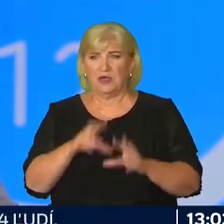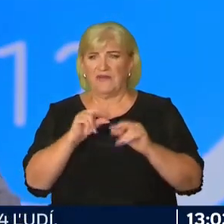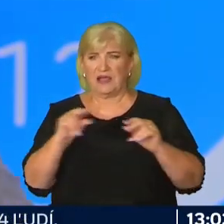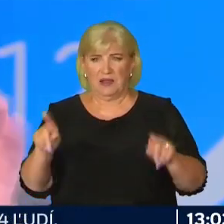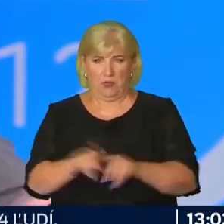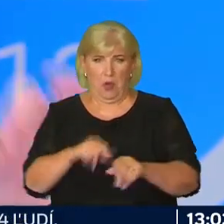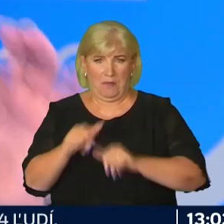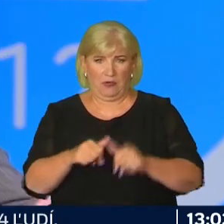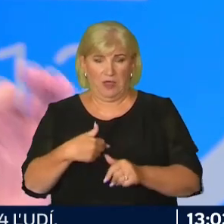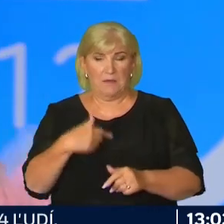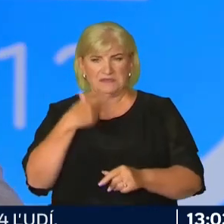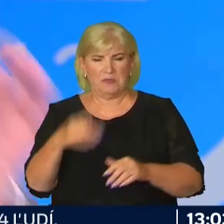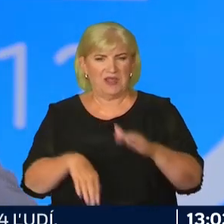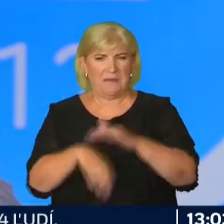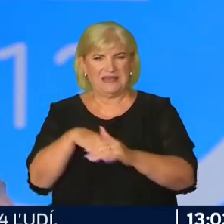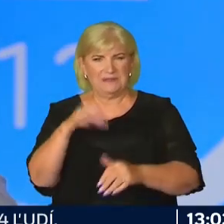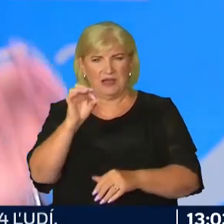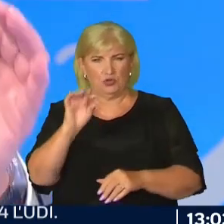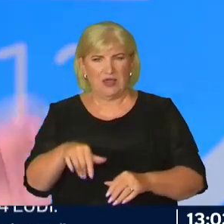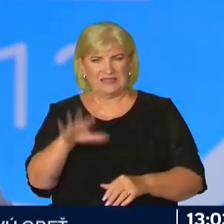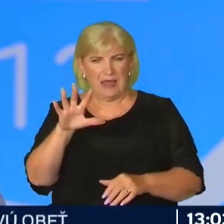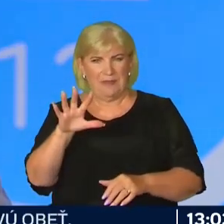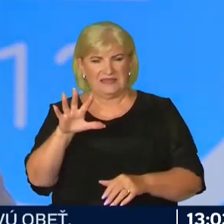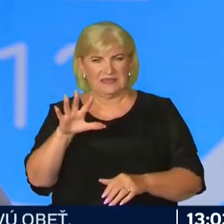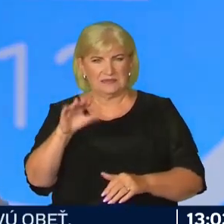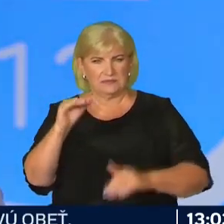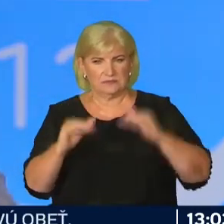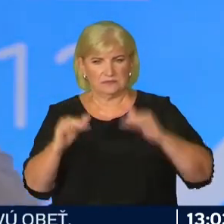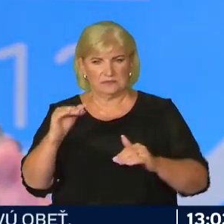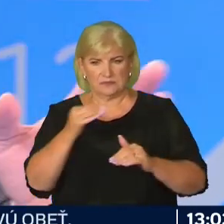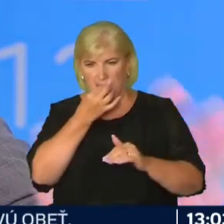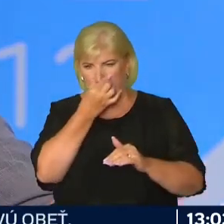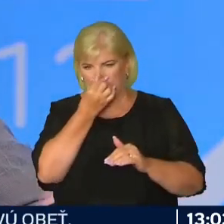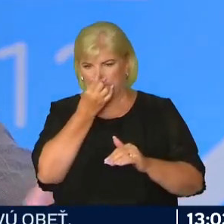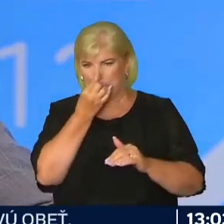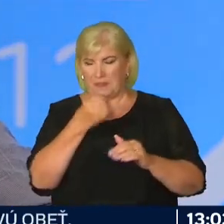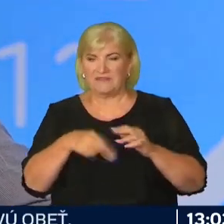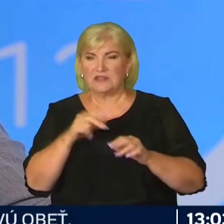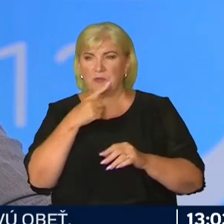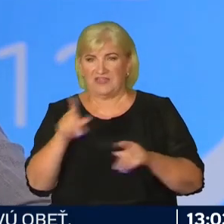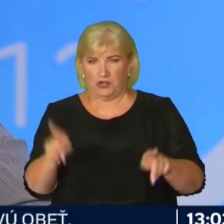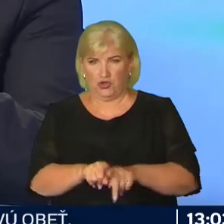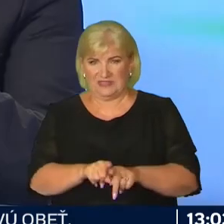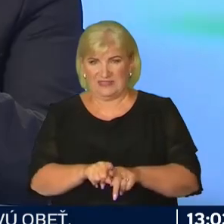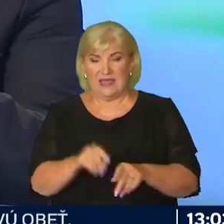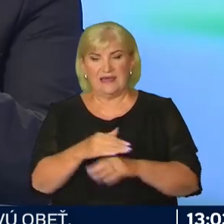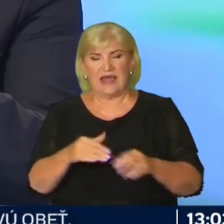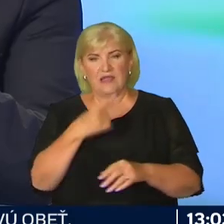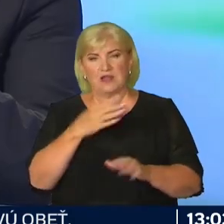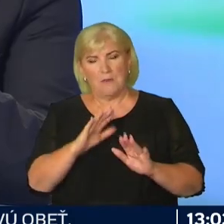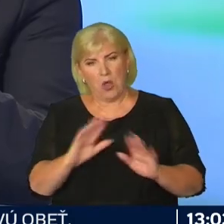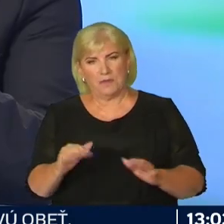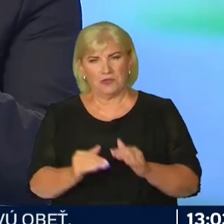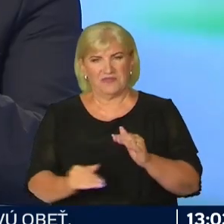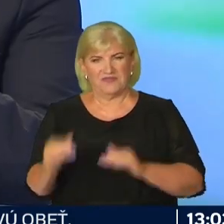nás. My sme povedali maximálne 0,5% konsolidácia verejných financí. to už deklarovali. No áno, viaceré povedali, že je to isté. Ale rada hovorí, že to má byť viac, aby